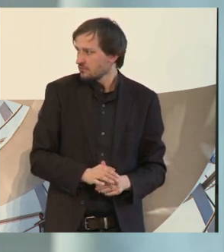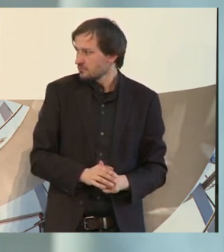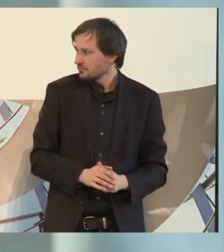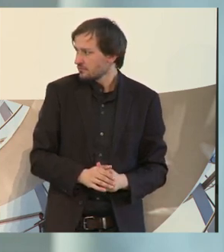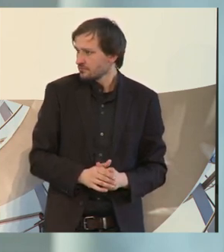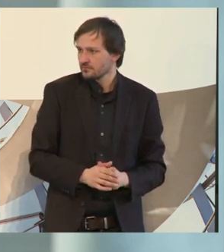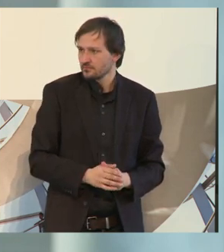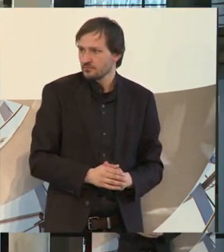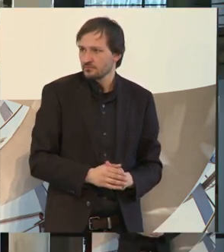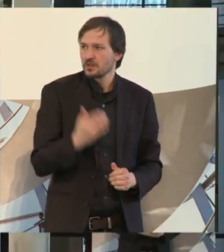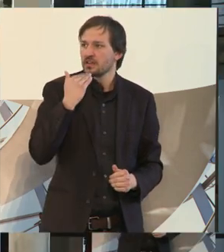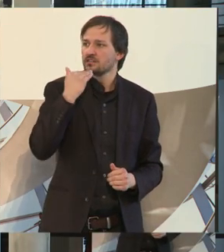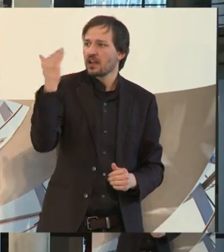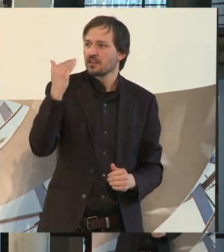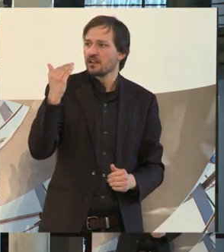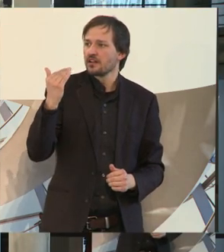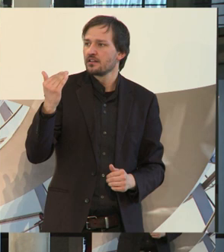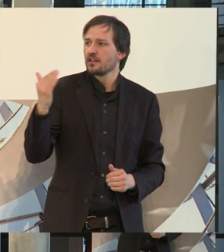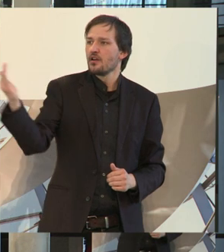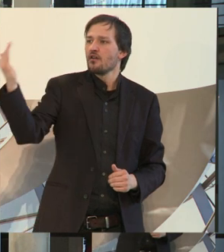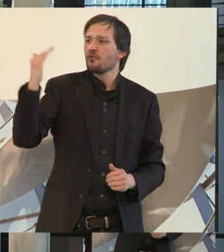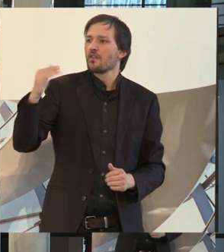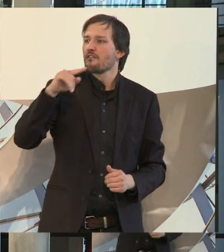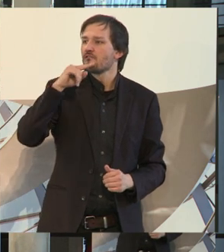Dankeschön. Der Herr mit dem weißen Pulli.